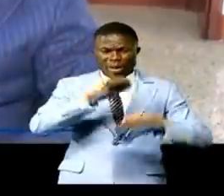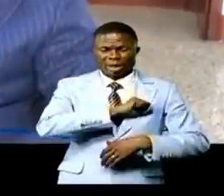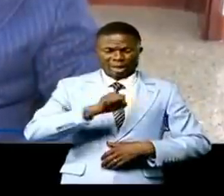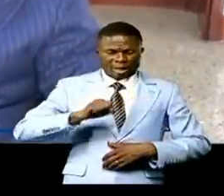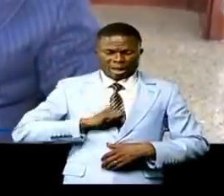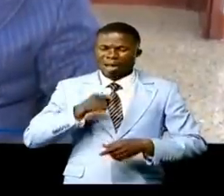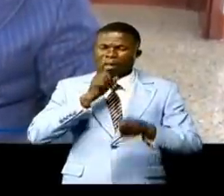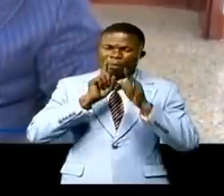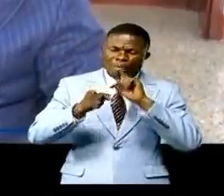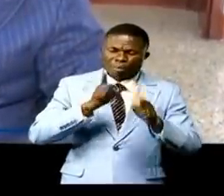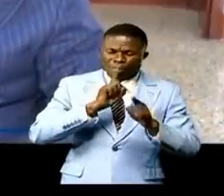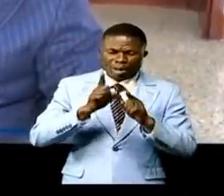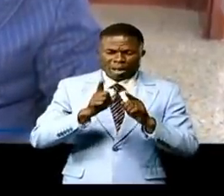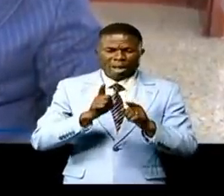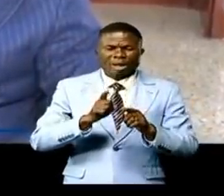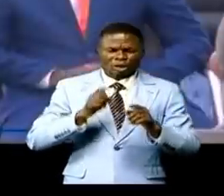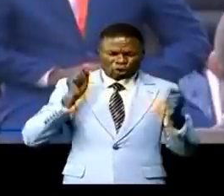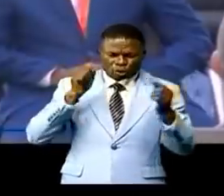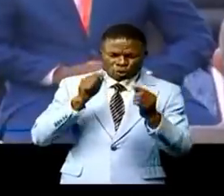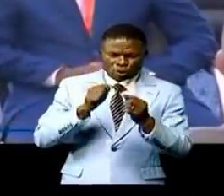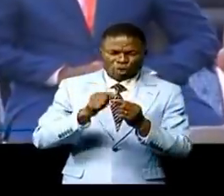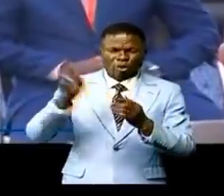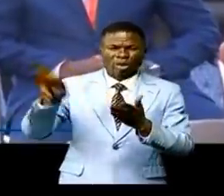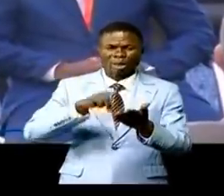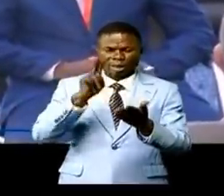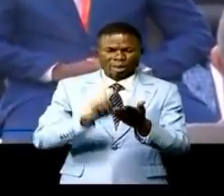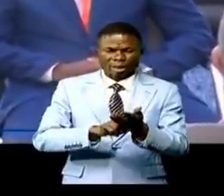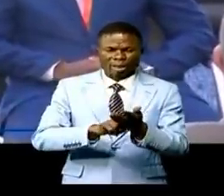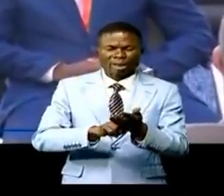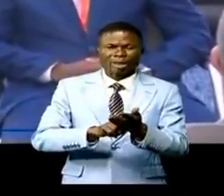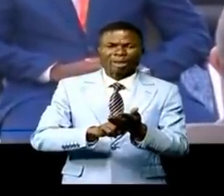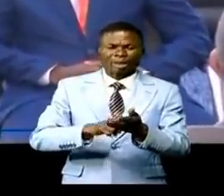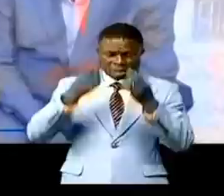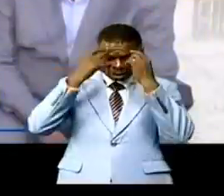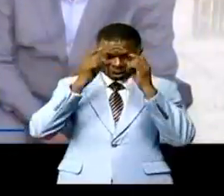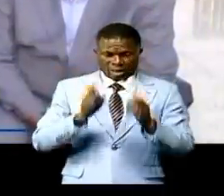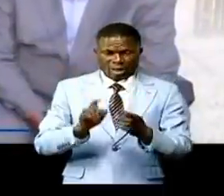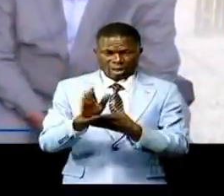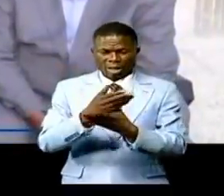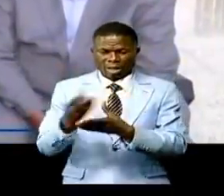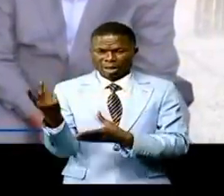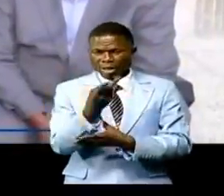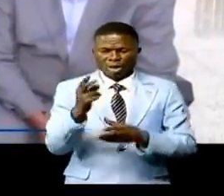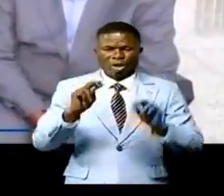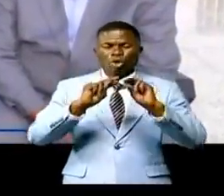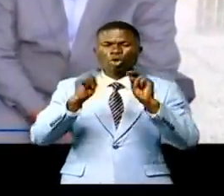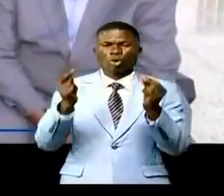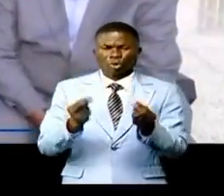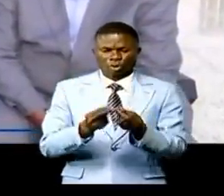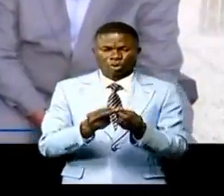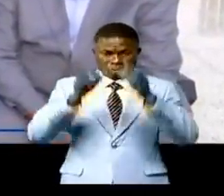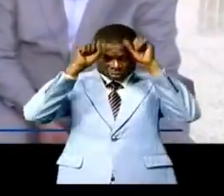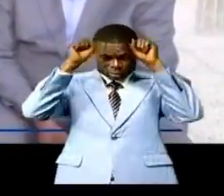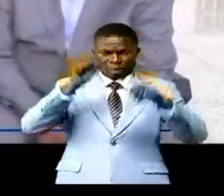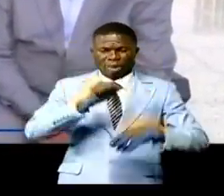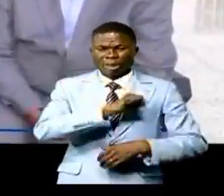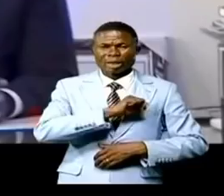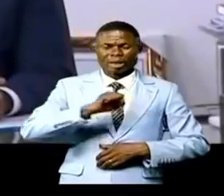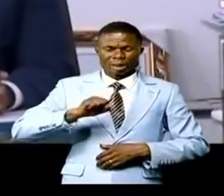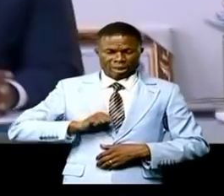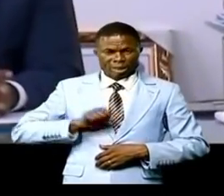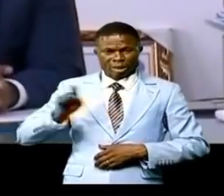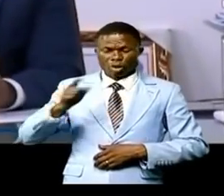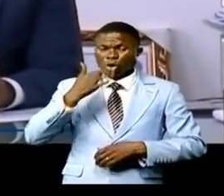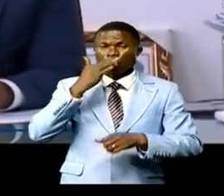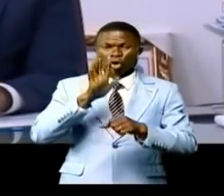négociations qui ont conduit à la signature d'un protocole d'accord entre les deux parties. Modeste Baratilu pour sa part